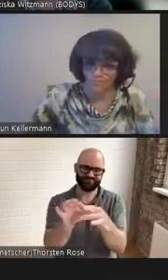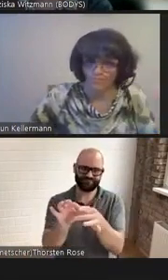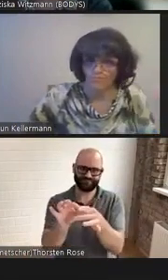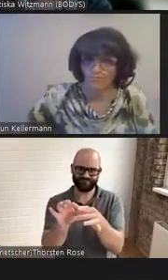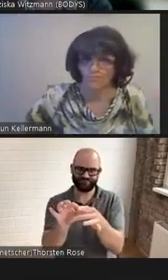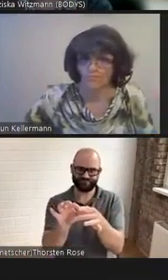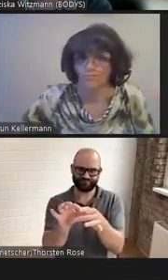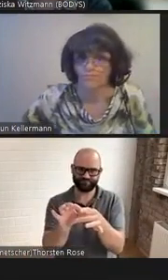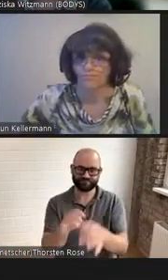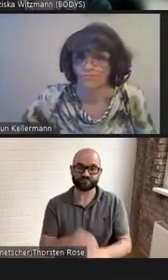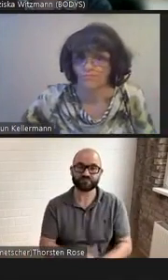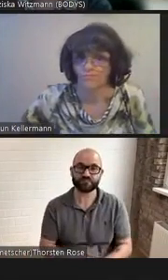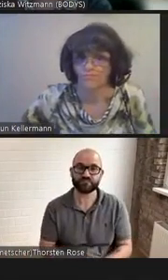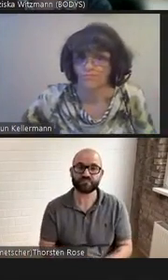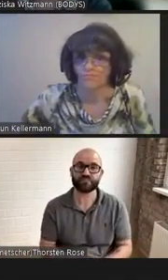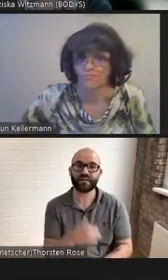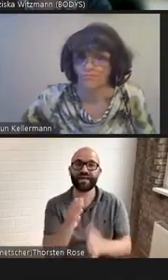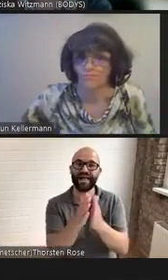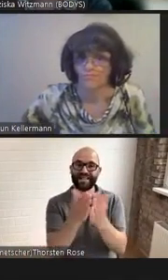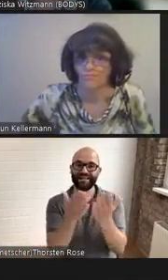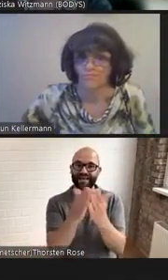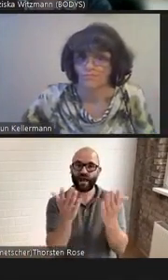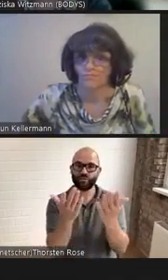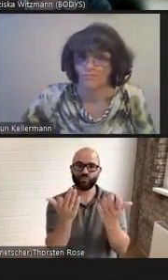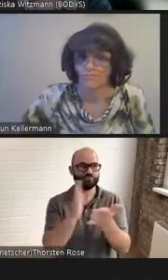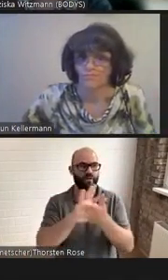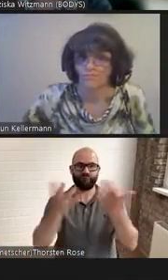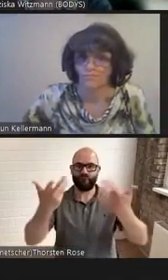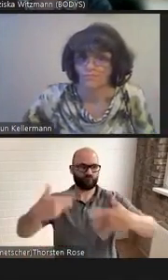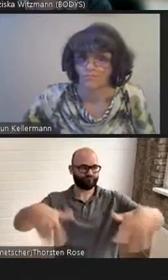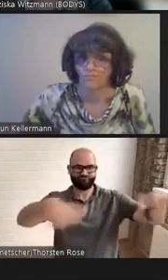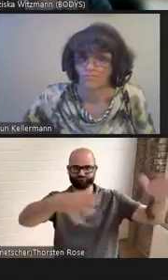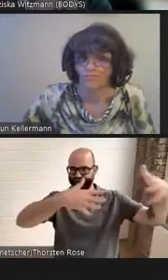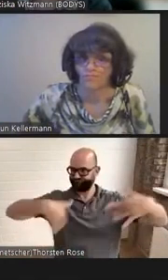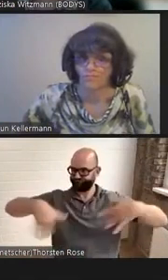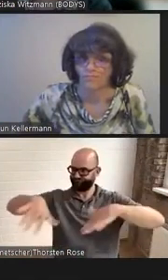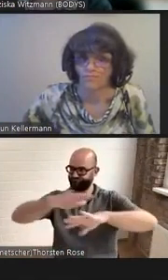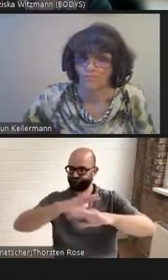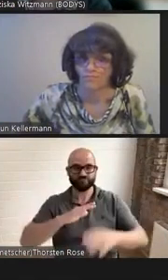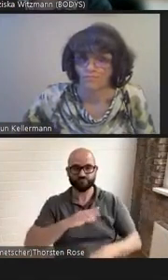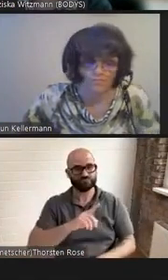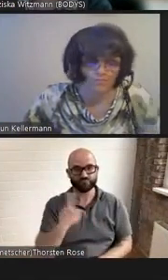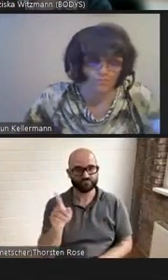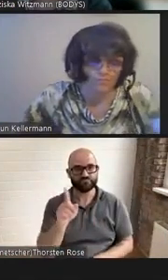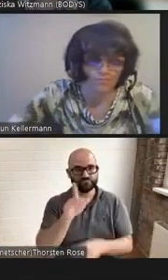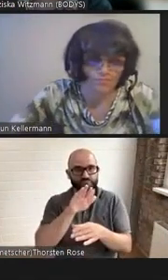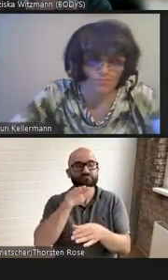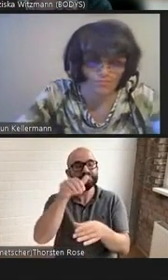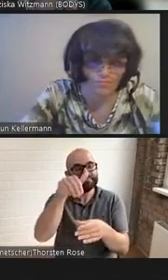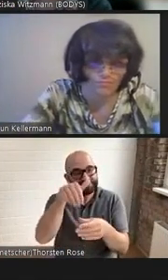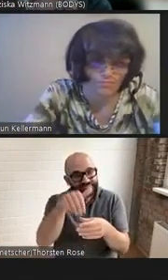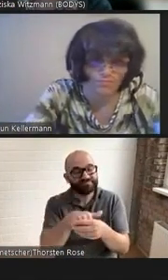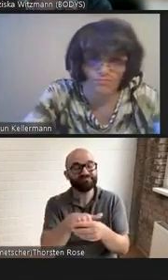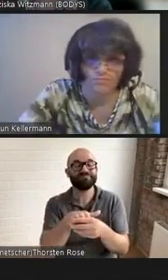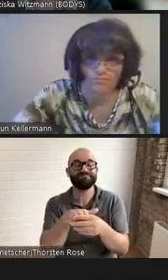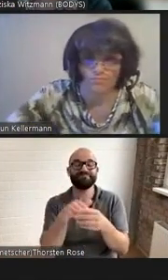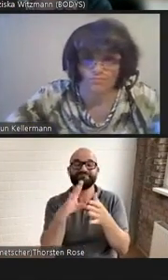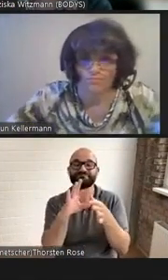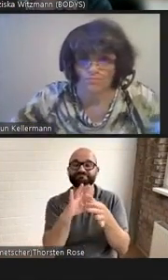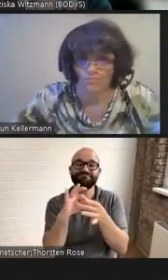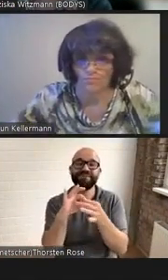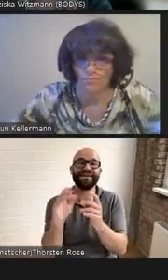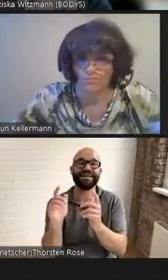findet nicht im luftleeren Raum statt, sondern sie hat immer zu tun mit der